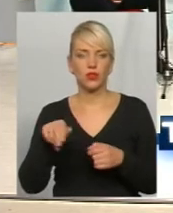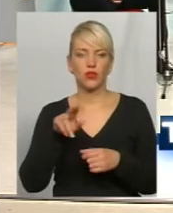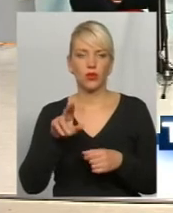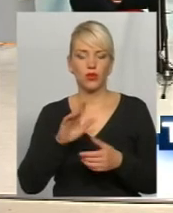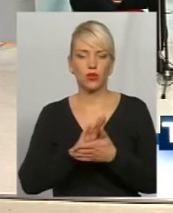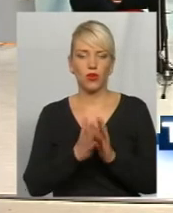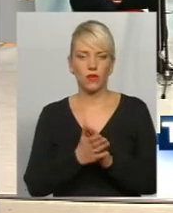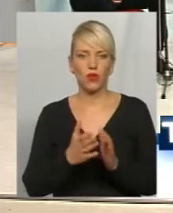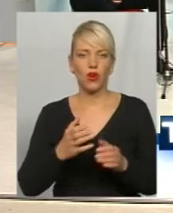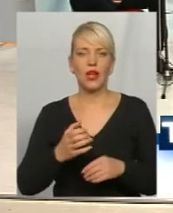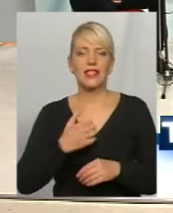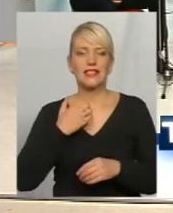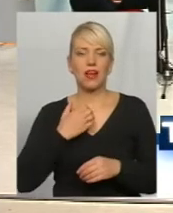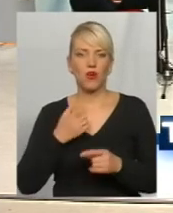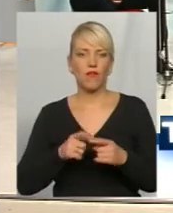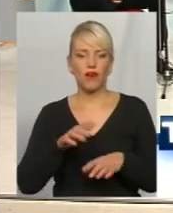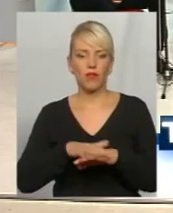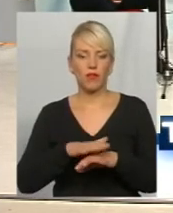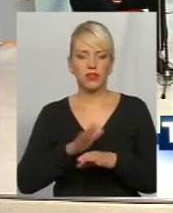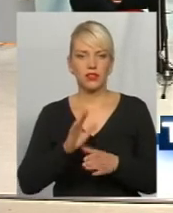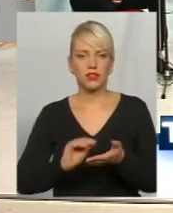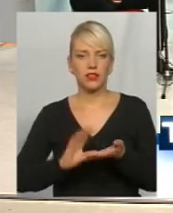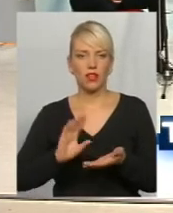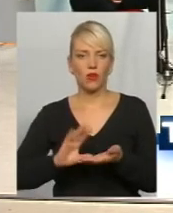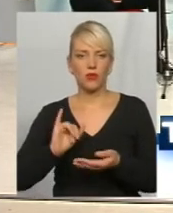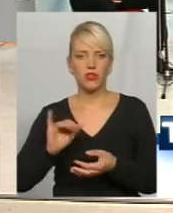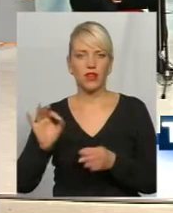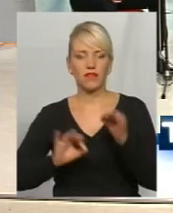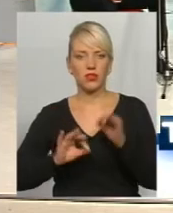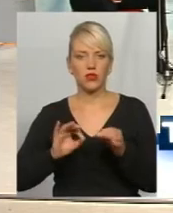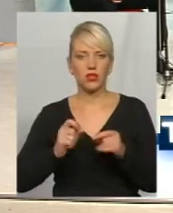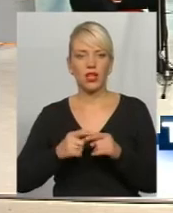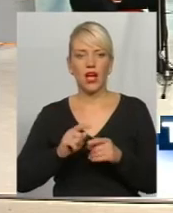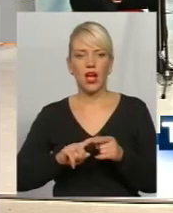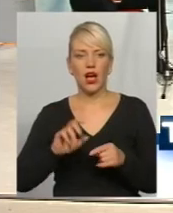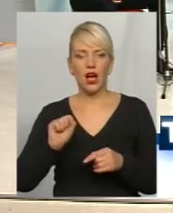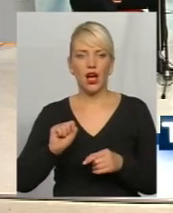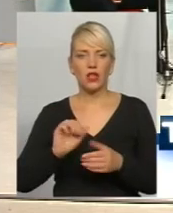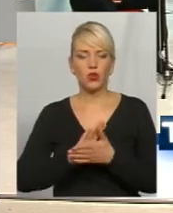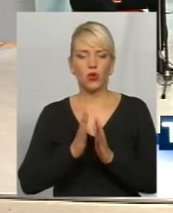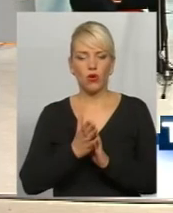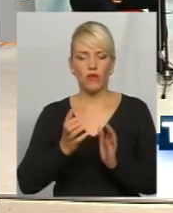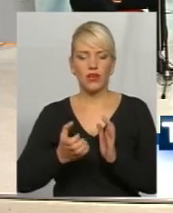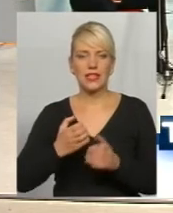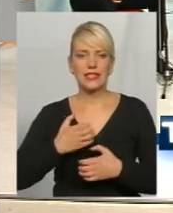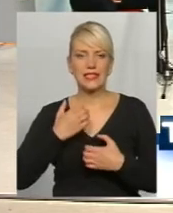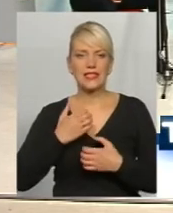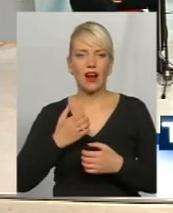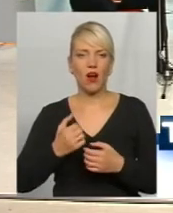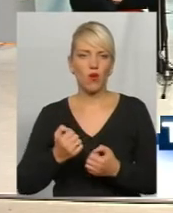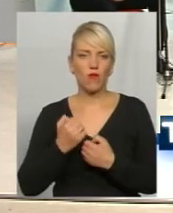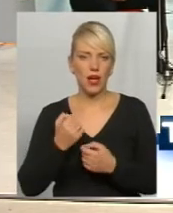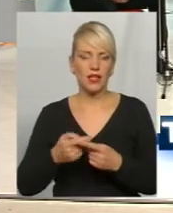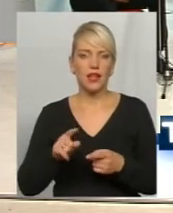страхування, в банках, наприклад, тільки накопичення, да, і відсотки. А договором страхування передбачено, крім накопичування,